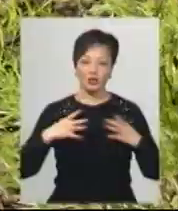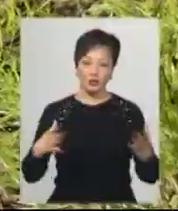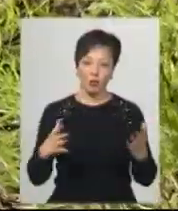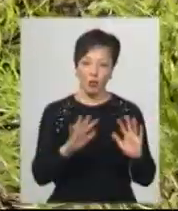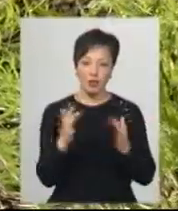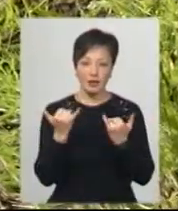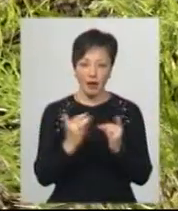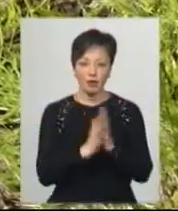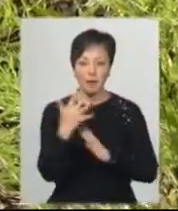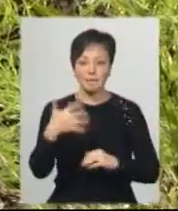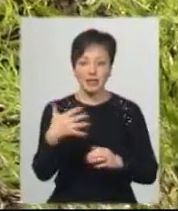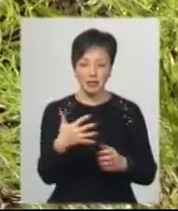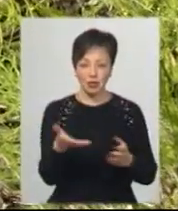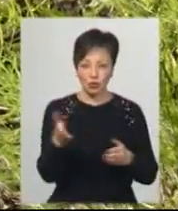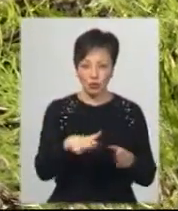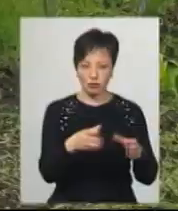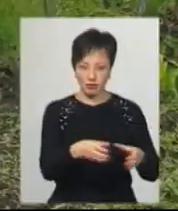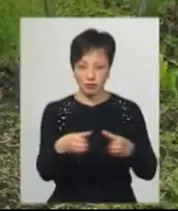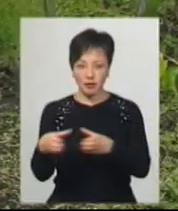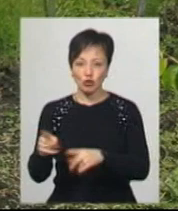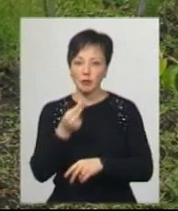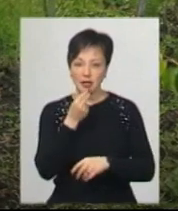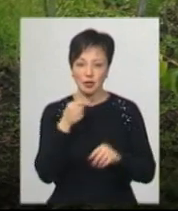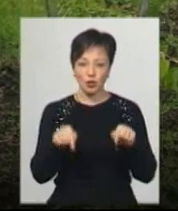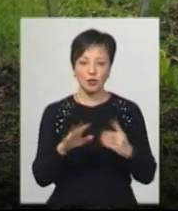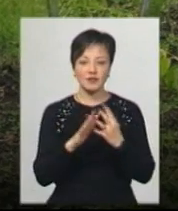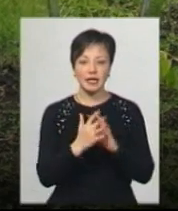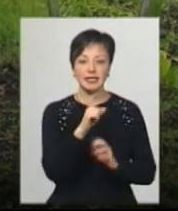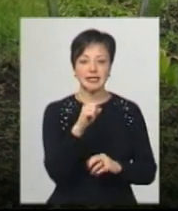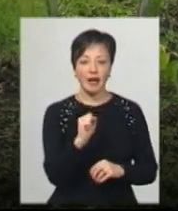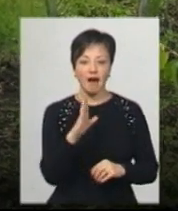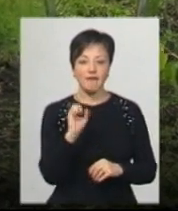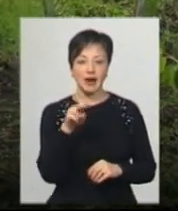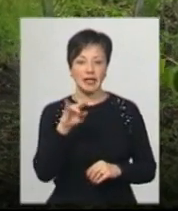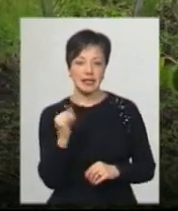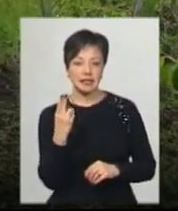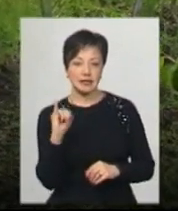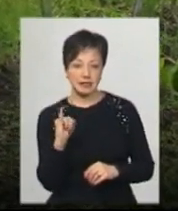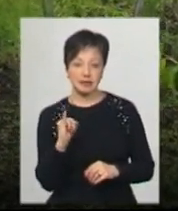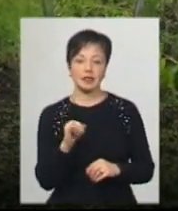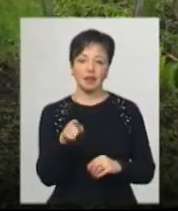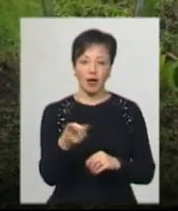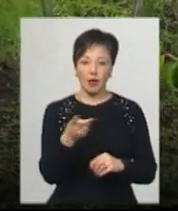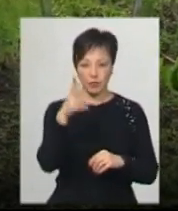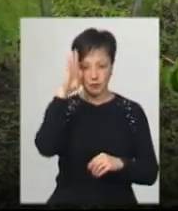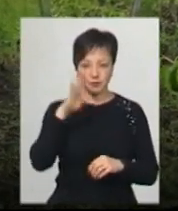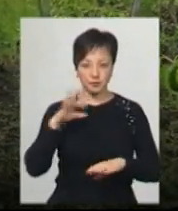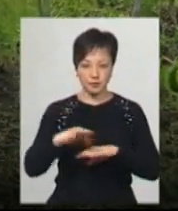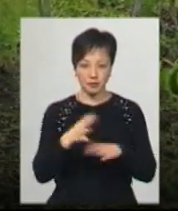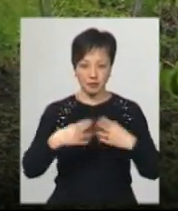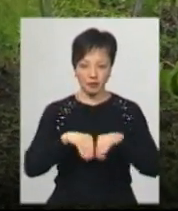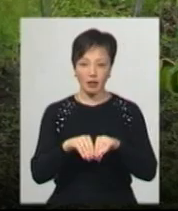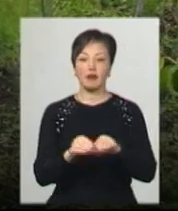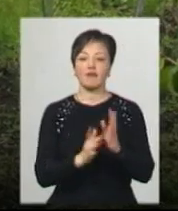Тепер подружжя вирощує 50 кущів спаржі, щоб їсти. Тут, у селі Завадинці, на батьківському вісці, подружжя бігунів з-поміж інших